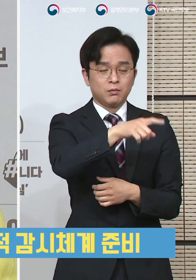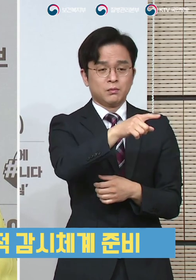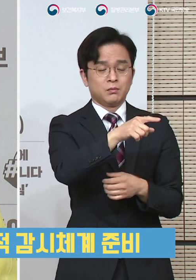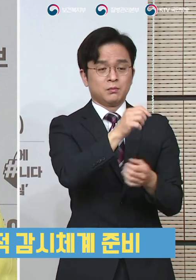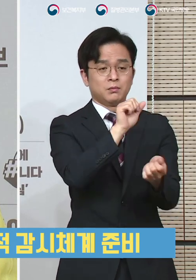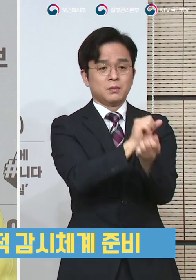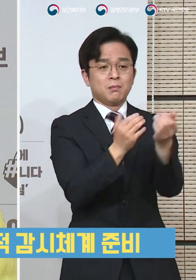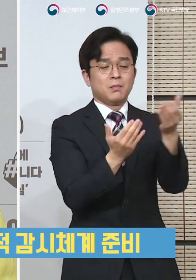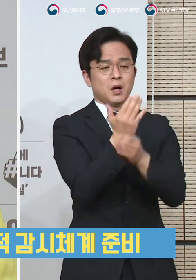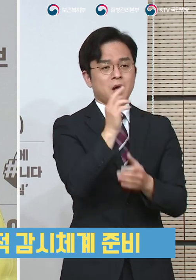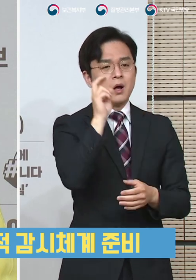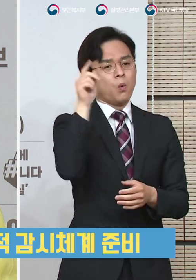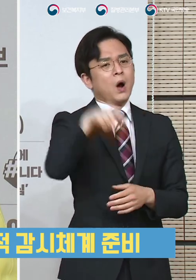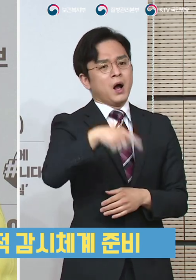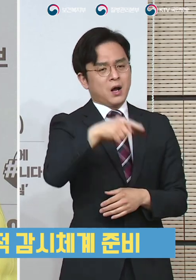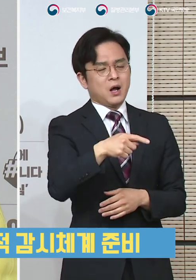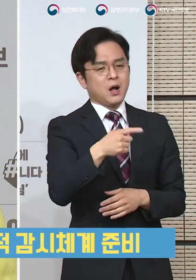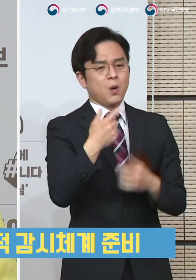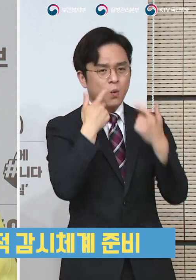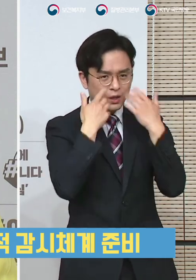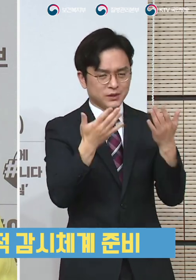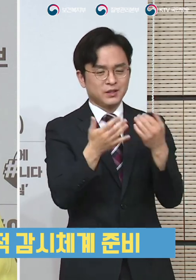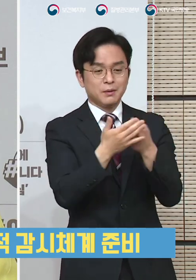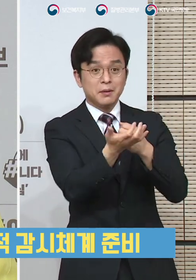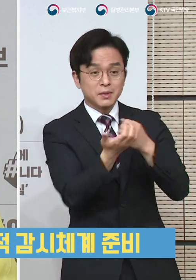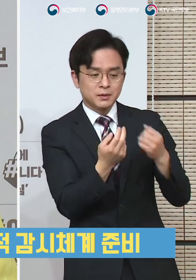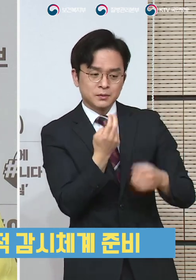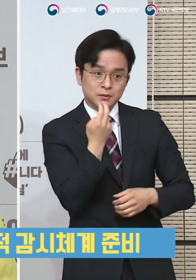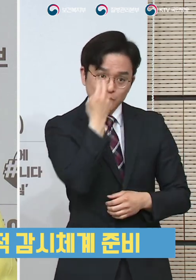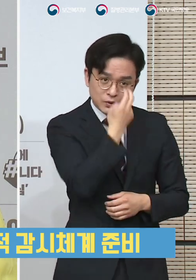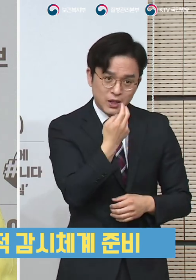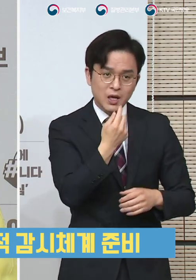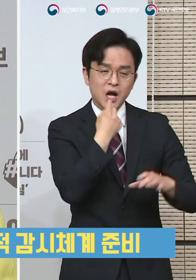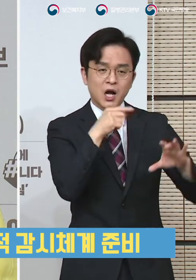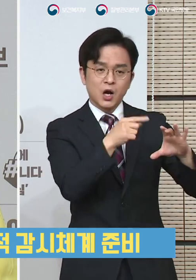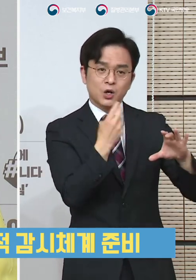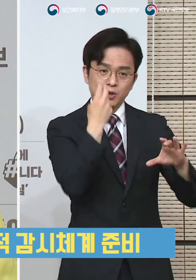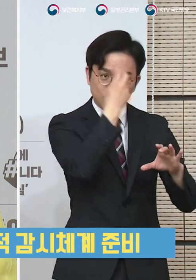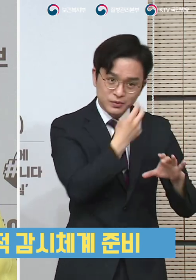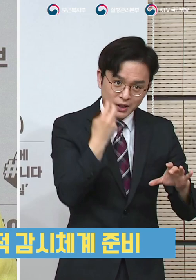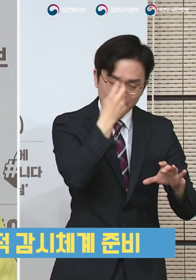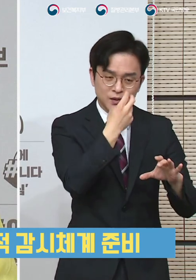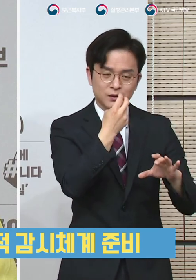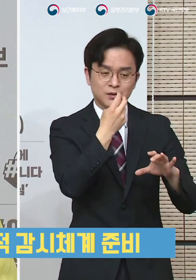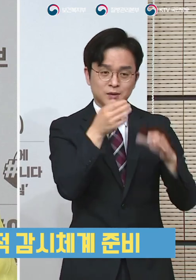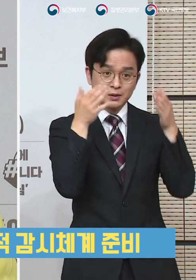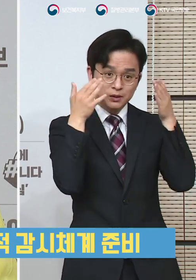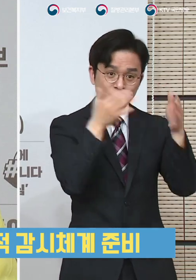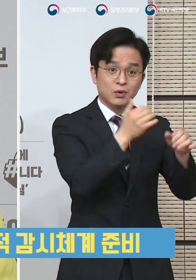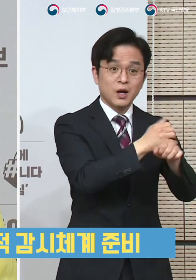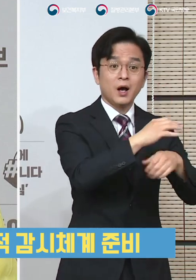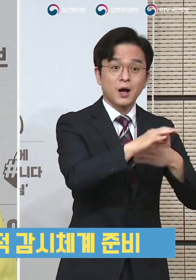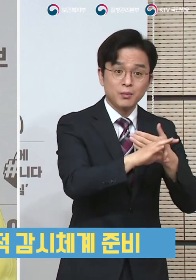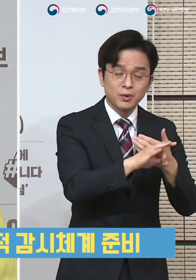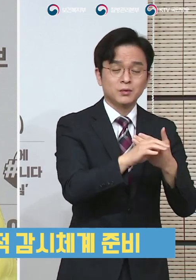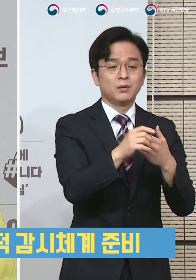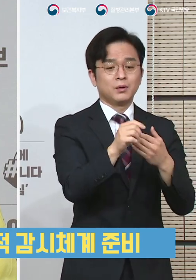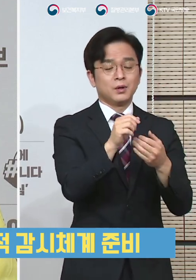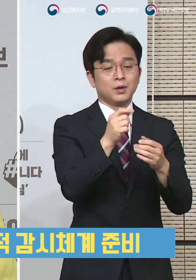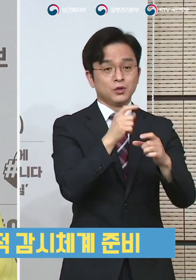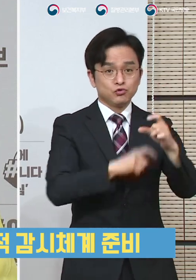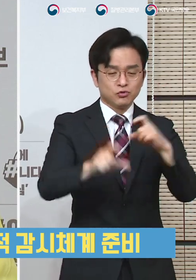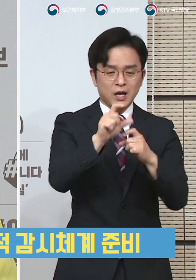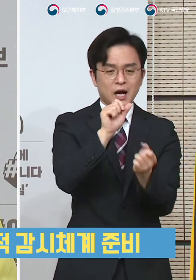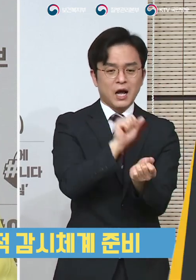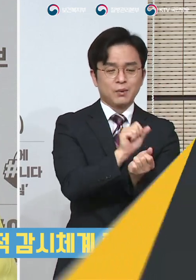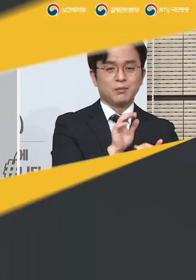가급적이면 사전에 걸러낼 수 있는 그런 체계들을 다중적으로 또 다각적으로 그렇게 준비를 하고 있다는